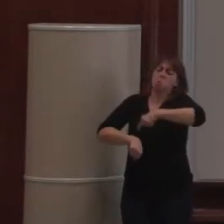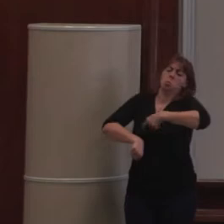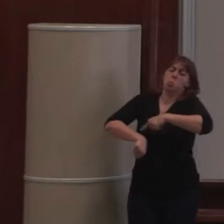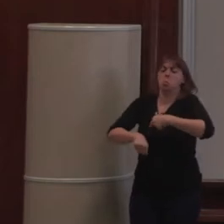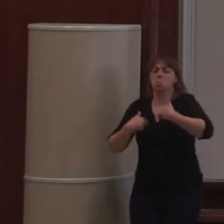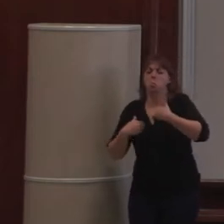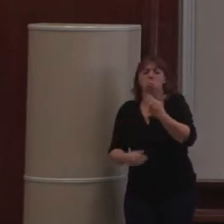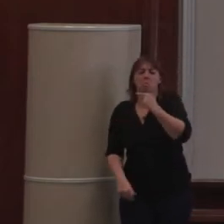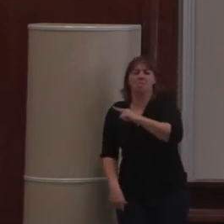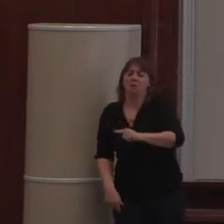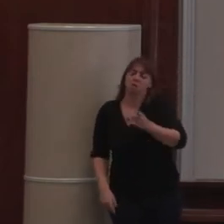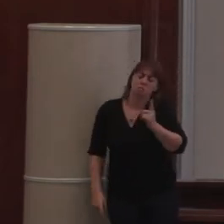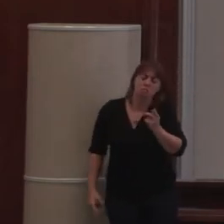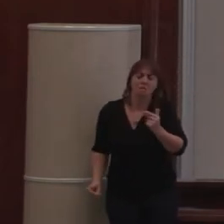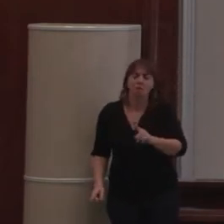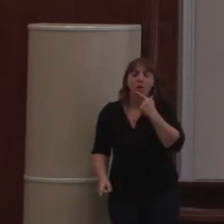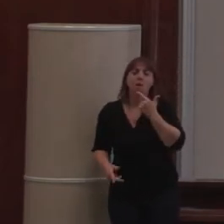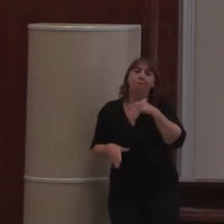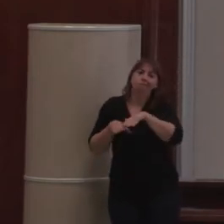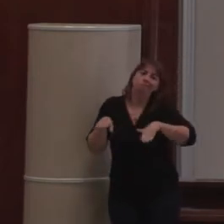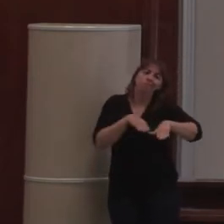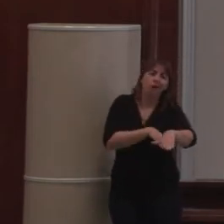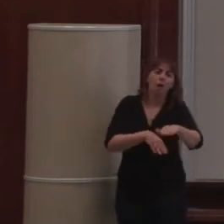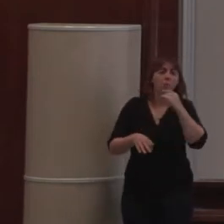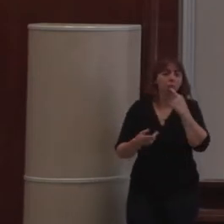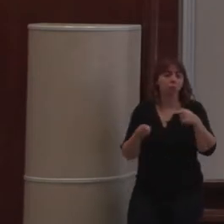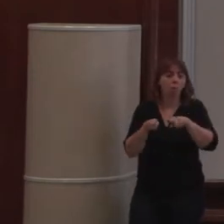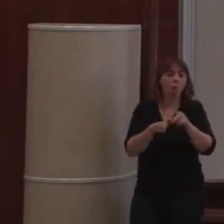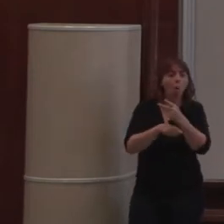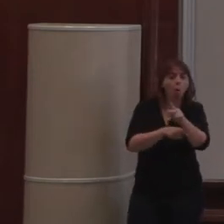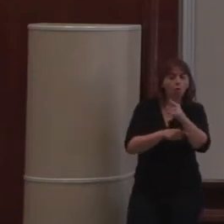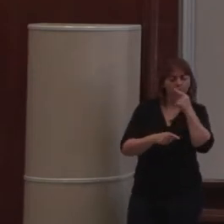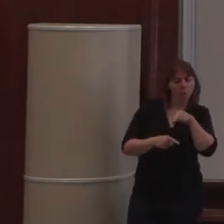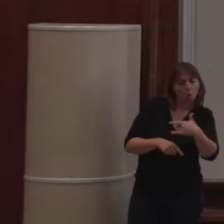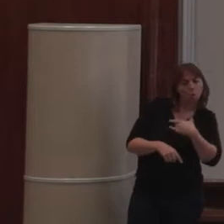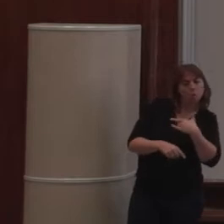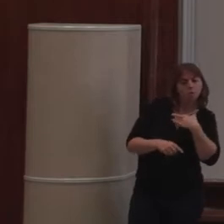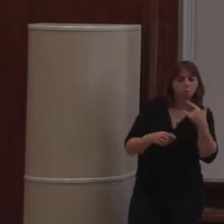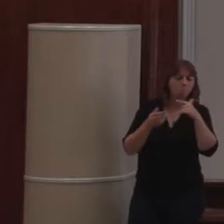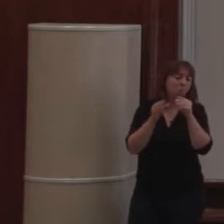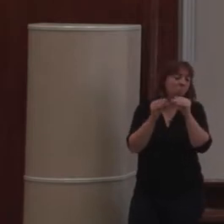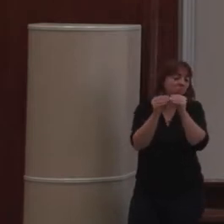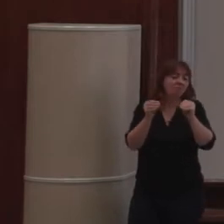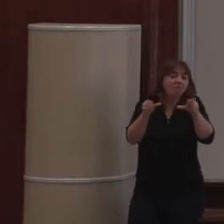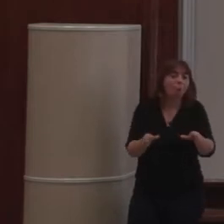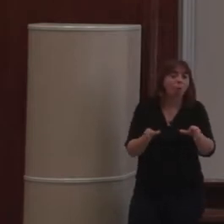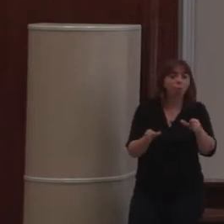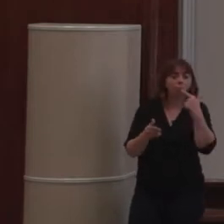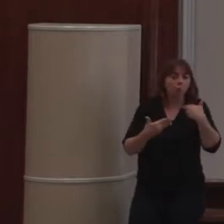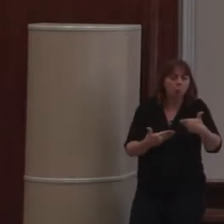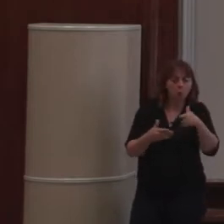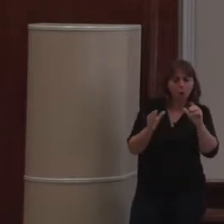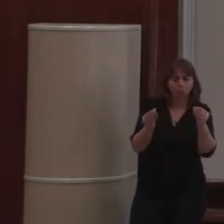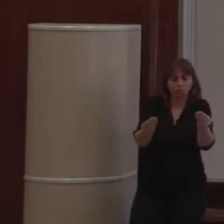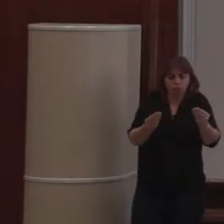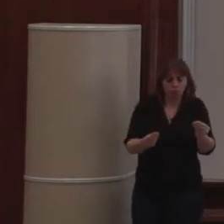Je ne suis pas productif avec tout ça. Je vais prendre un framework actuel, qui est solide, qui est simple, que je maîtrise, et je vais faire